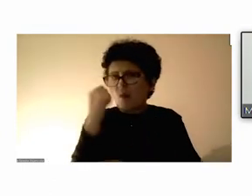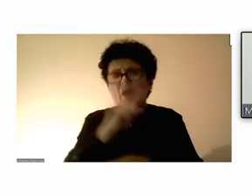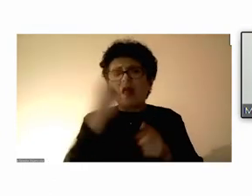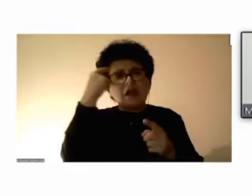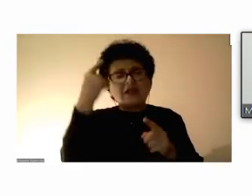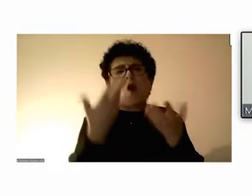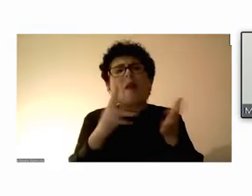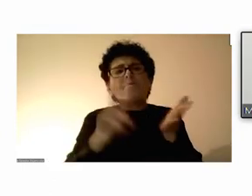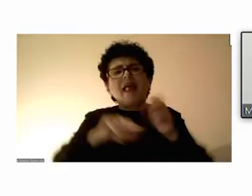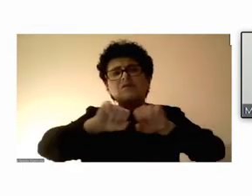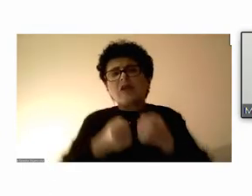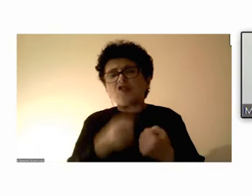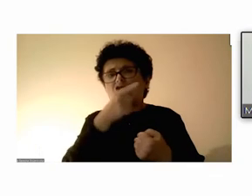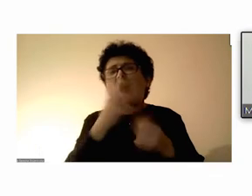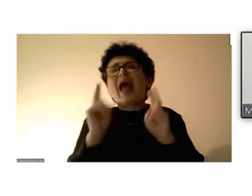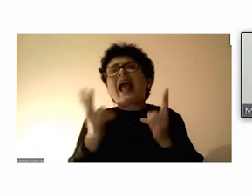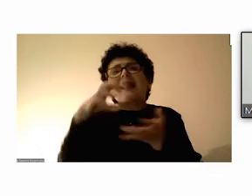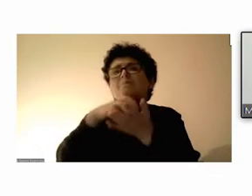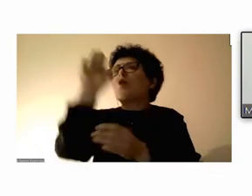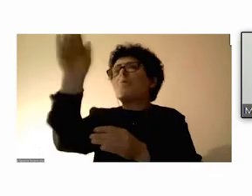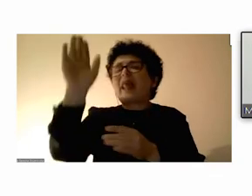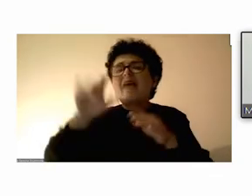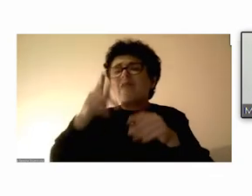прекршено, каде да се обратат,